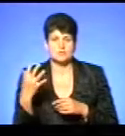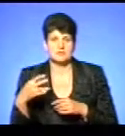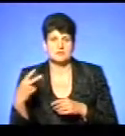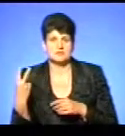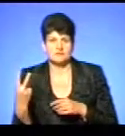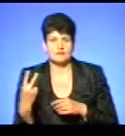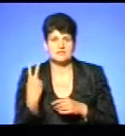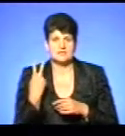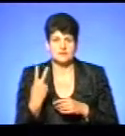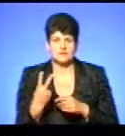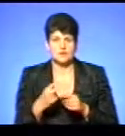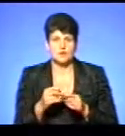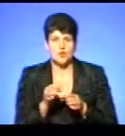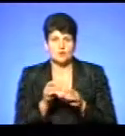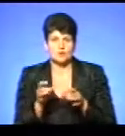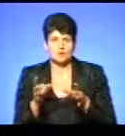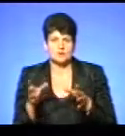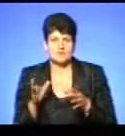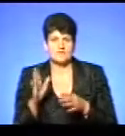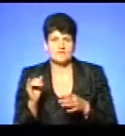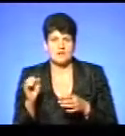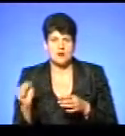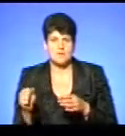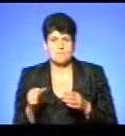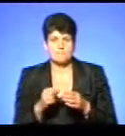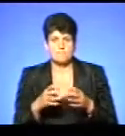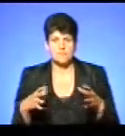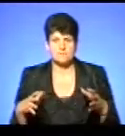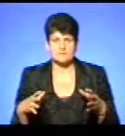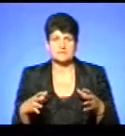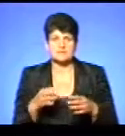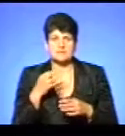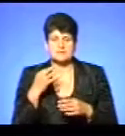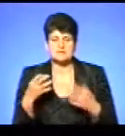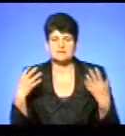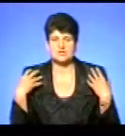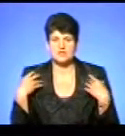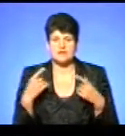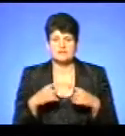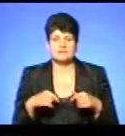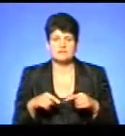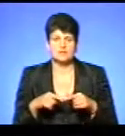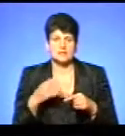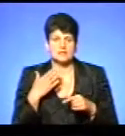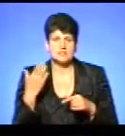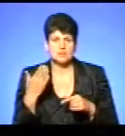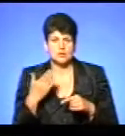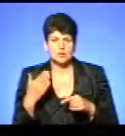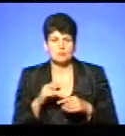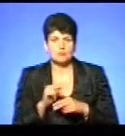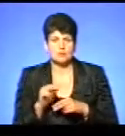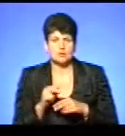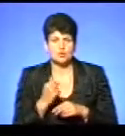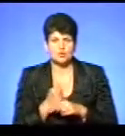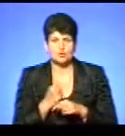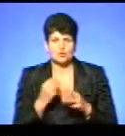дві осколочні авіабомби АО-10 та АО-15, повідомив начальник відділу агітаційно-пропагандистської роботи